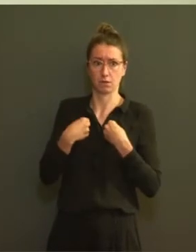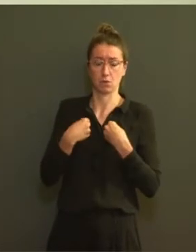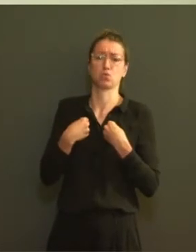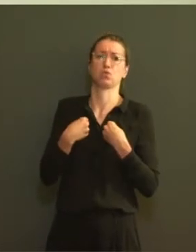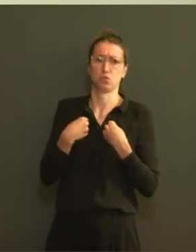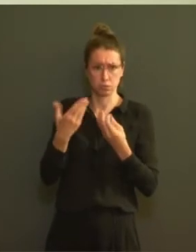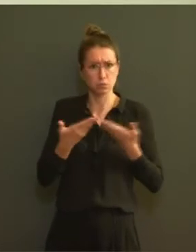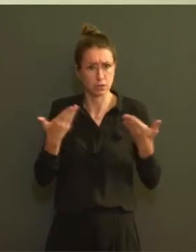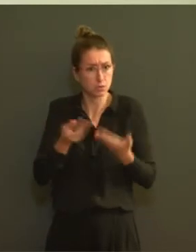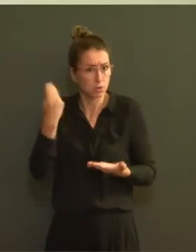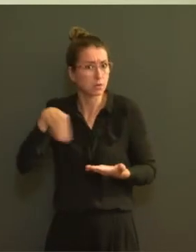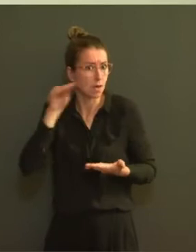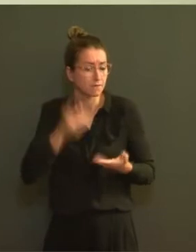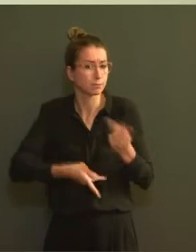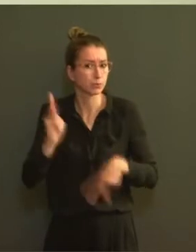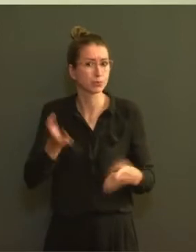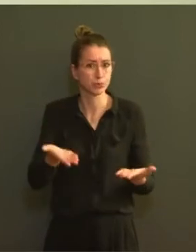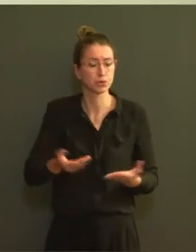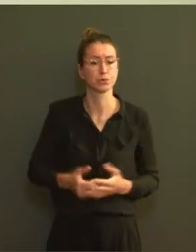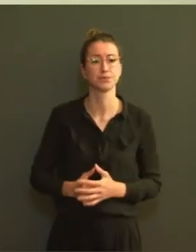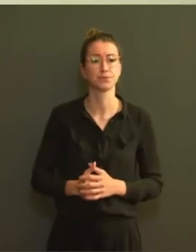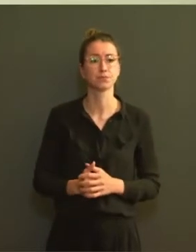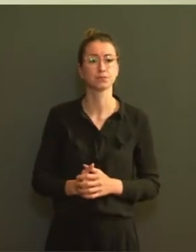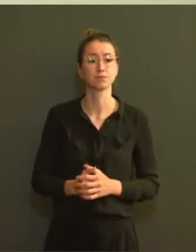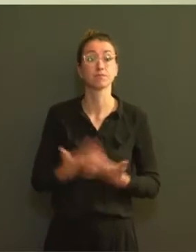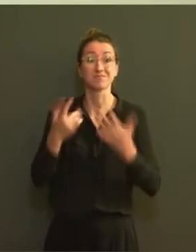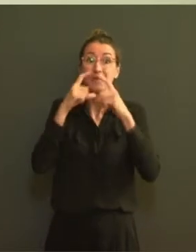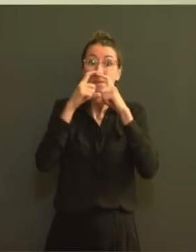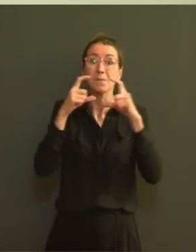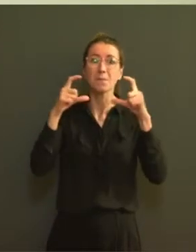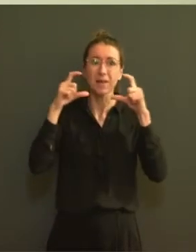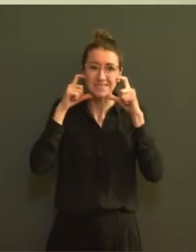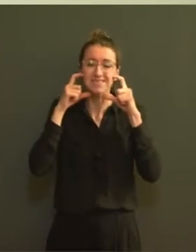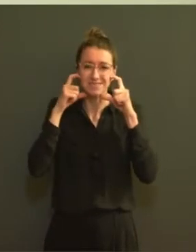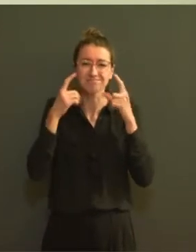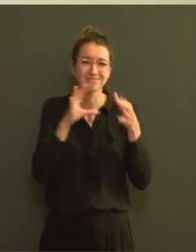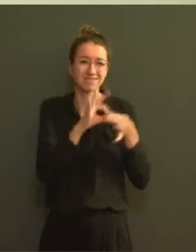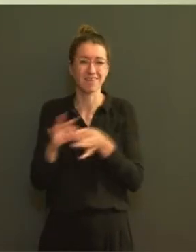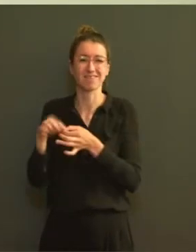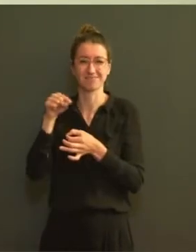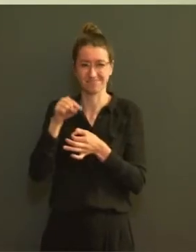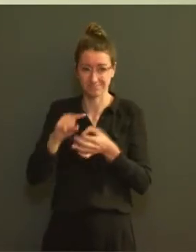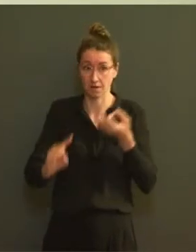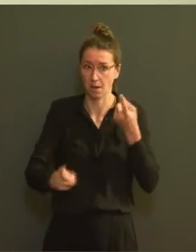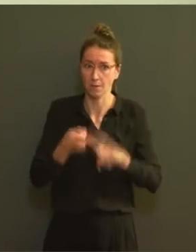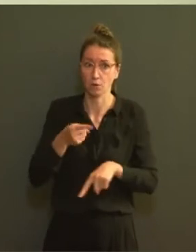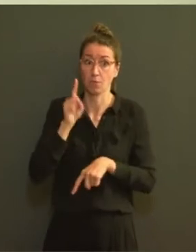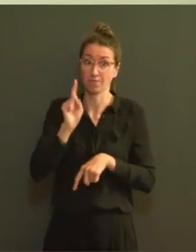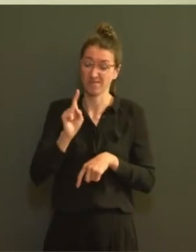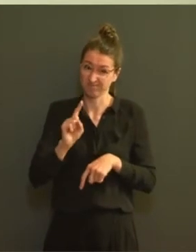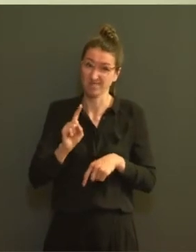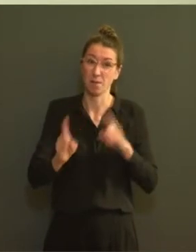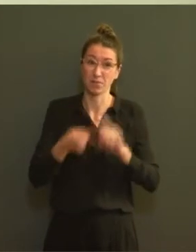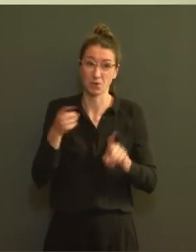pour lutter contre l'infection, la propagation du virus et c'est surtout la limitation des contacts et la détection